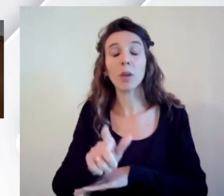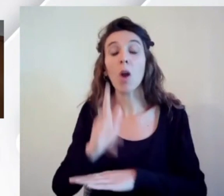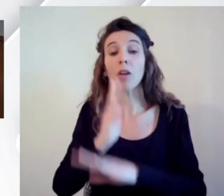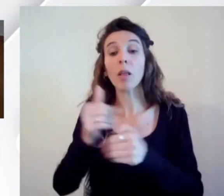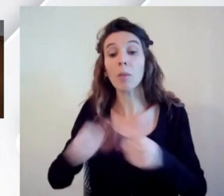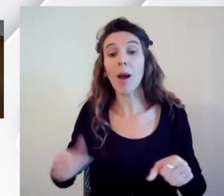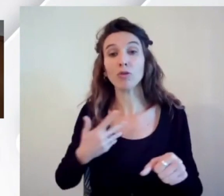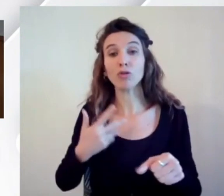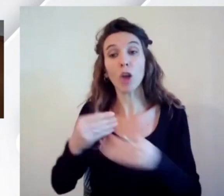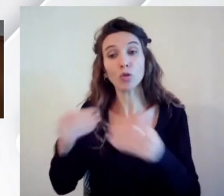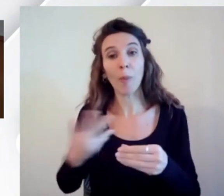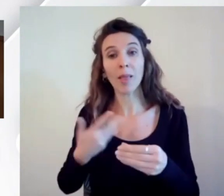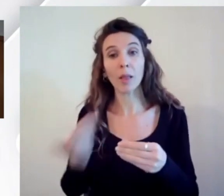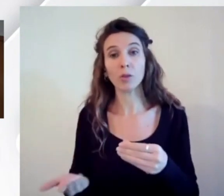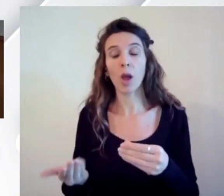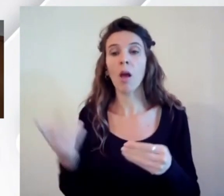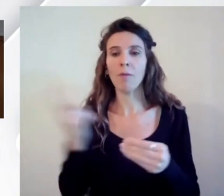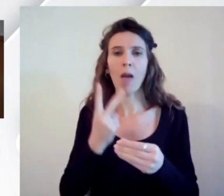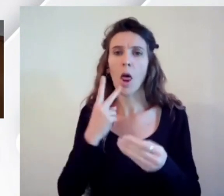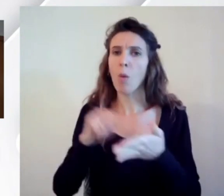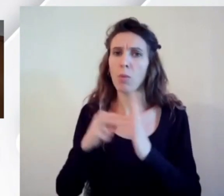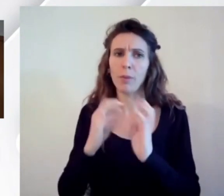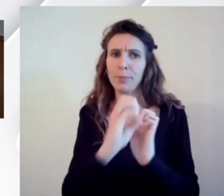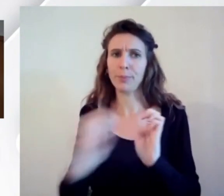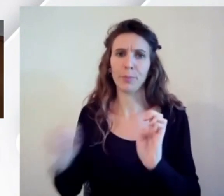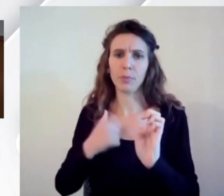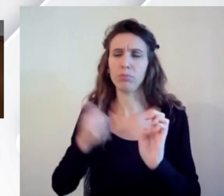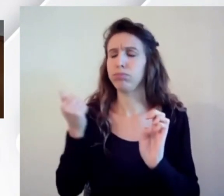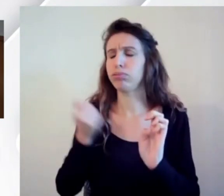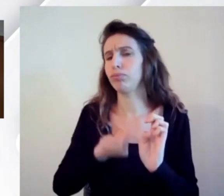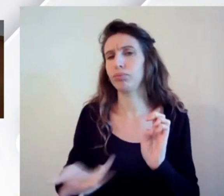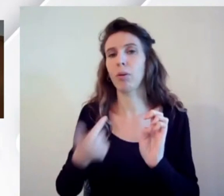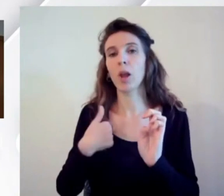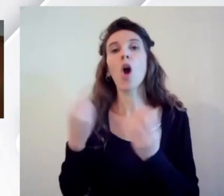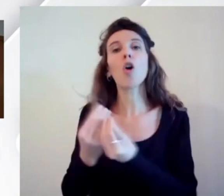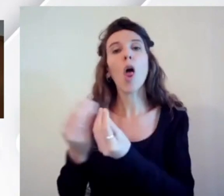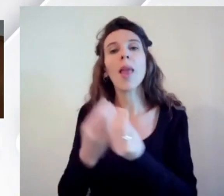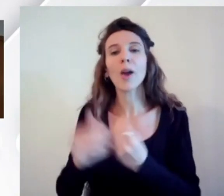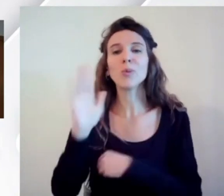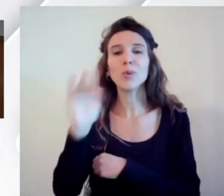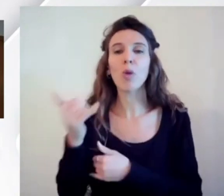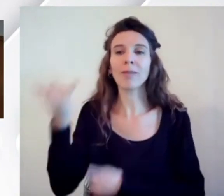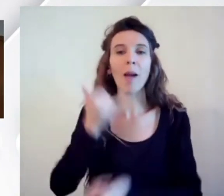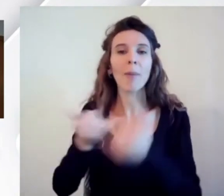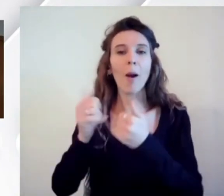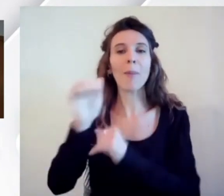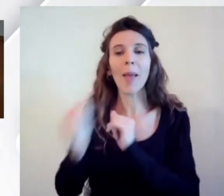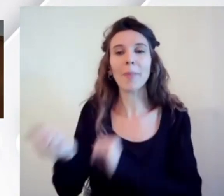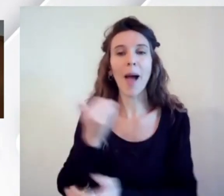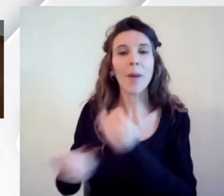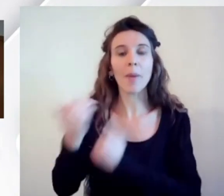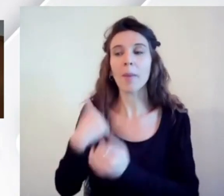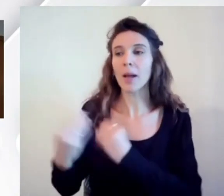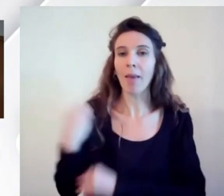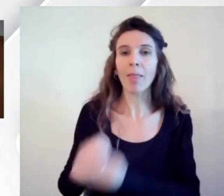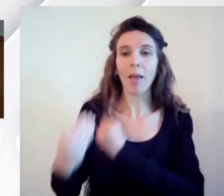certo ci sono sempre mille problematiche io tutti i giorni rispondo a colleghi che mi mandano cose per chiedermi se per